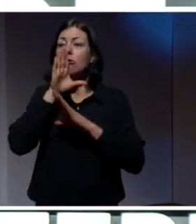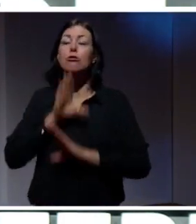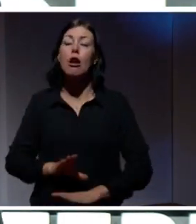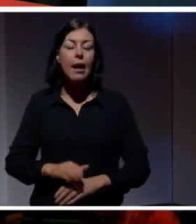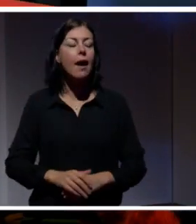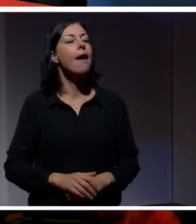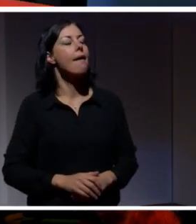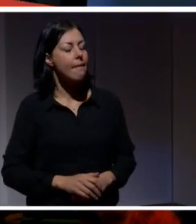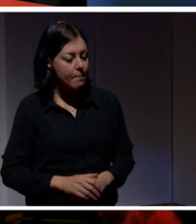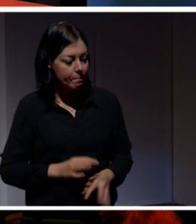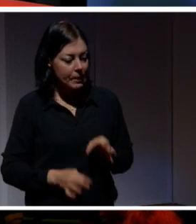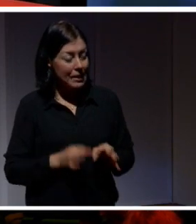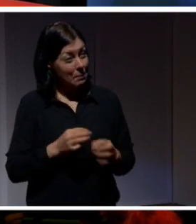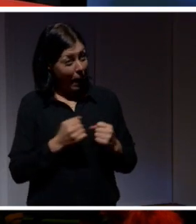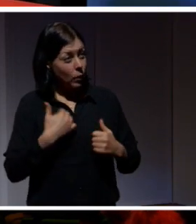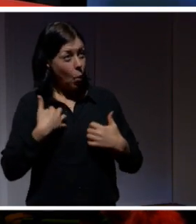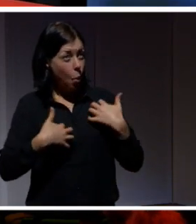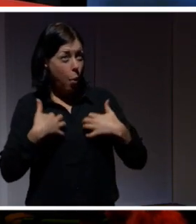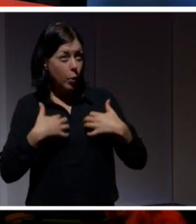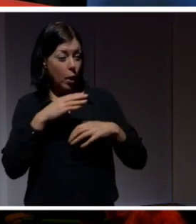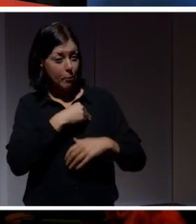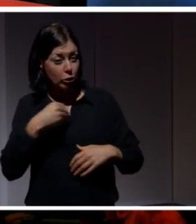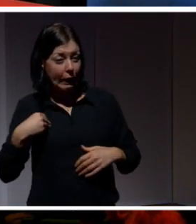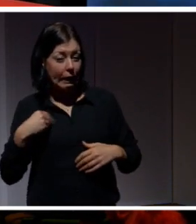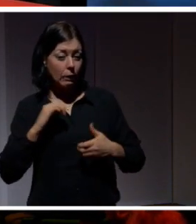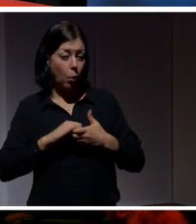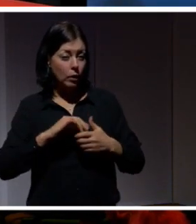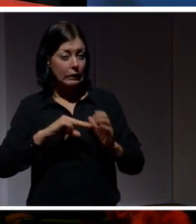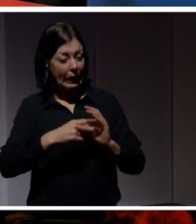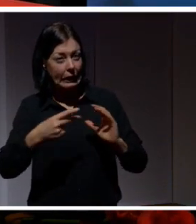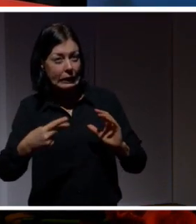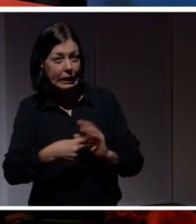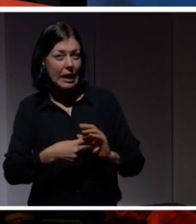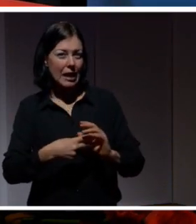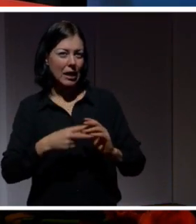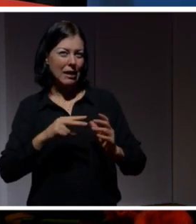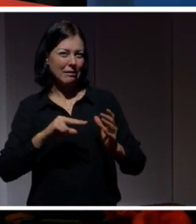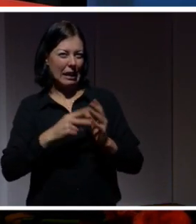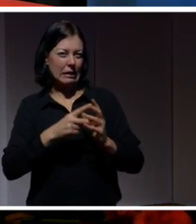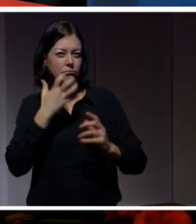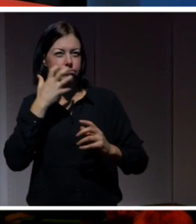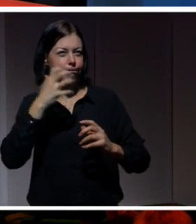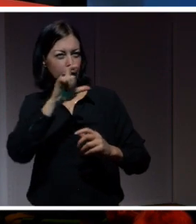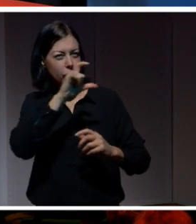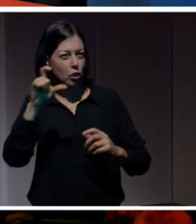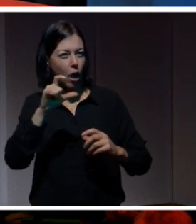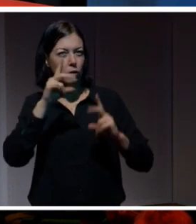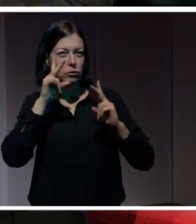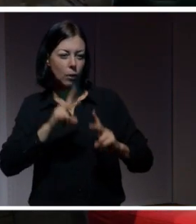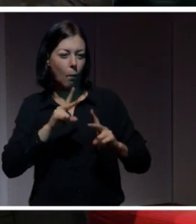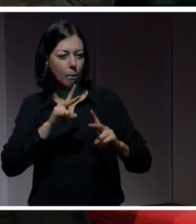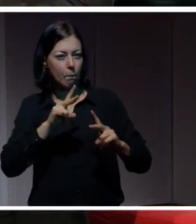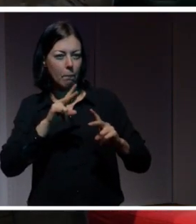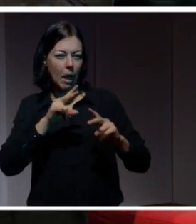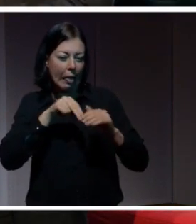Precis. Men däremot oron för att myndigheterna, teknikjätterna och särskilt teknikjätterna inkräktar på vår personliga integritet. Den